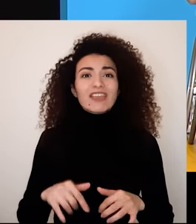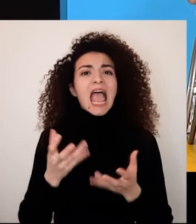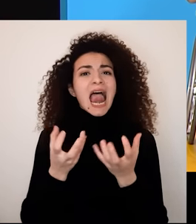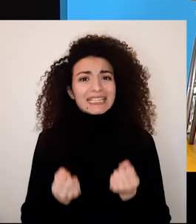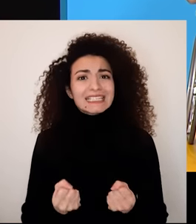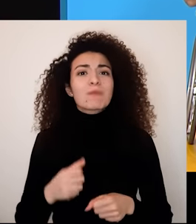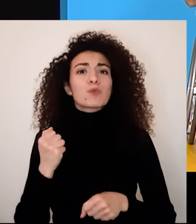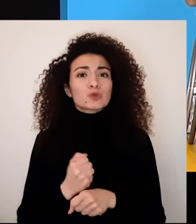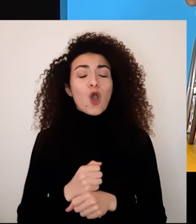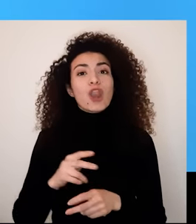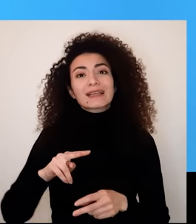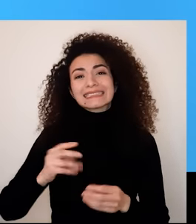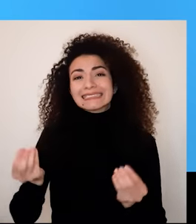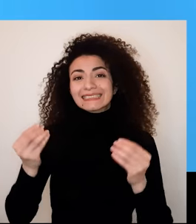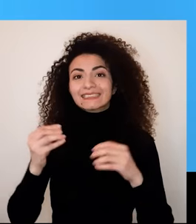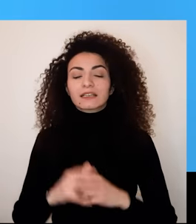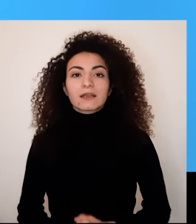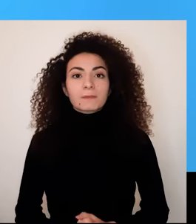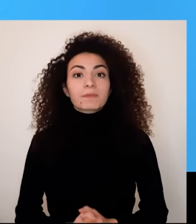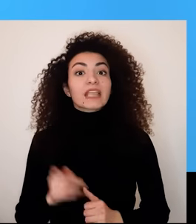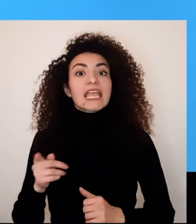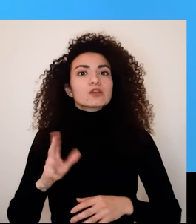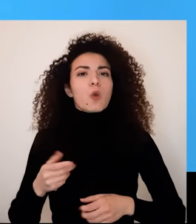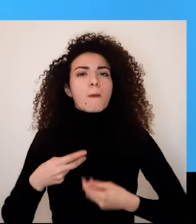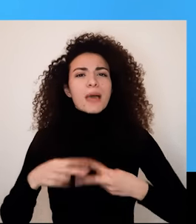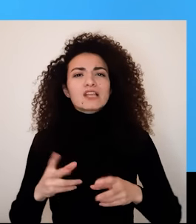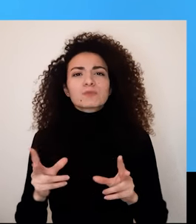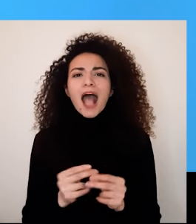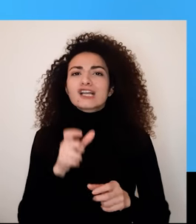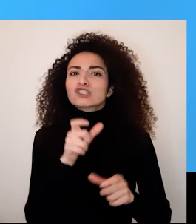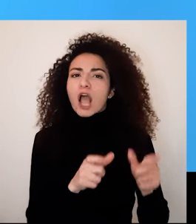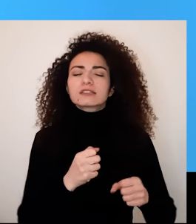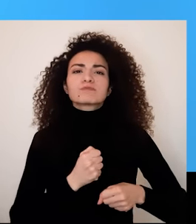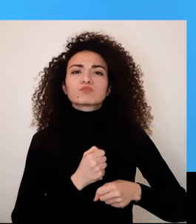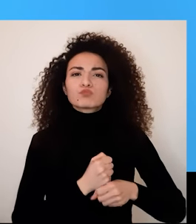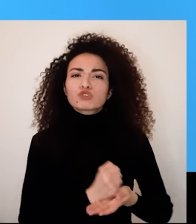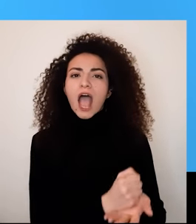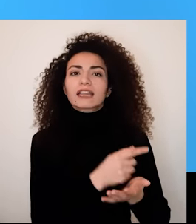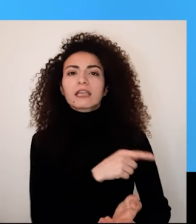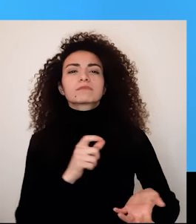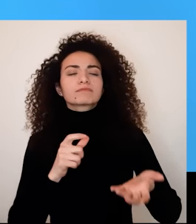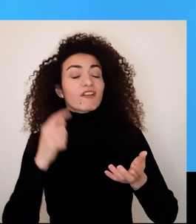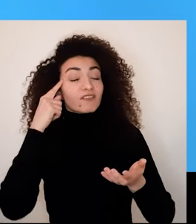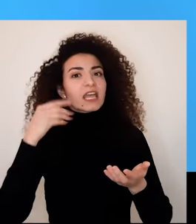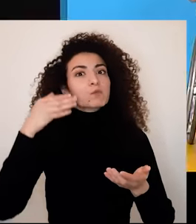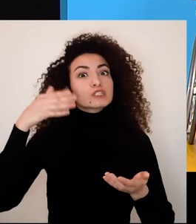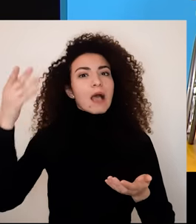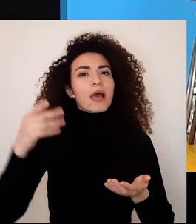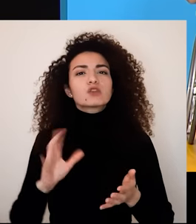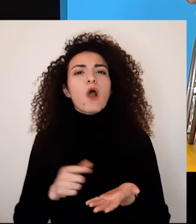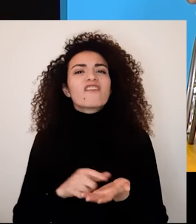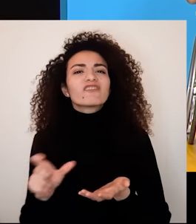مدرب حياة أو لايف كوتشينج أدرك يتصار أهمية توقع فترات للتعب ووضعت بعض الممارسات المساعدة